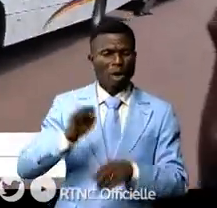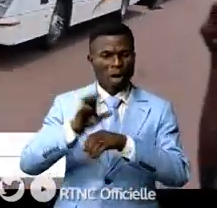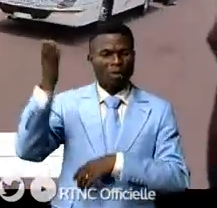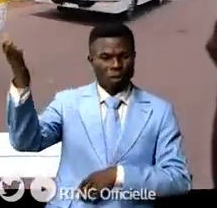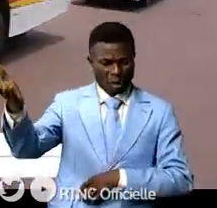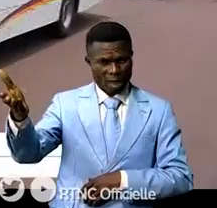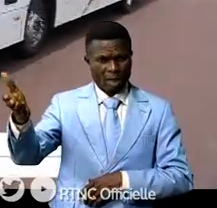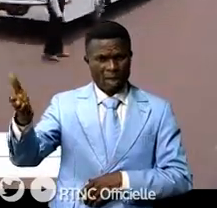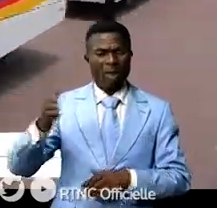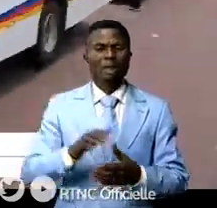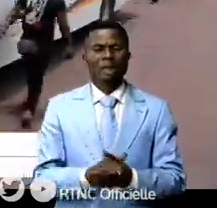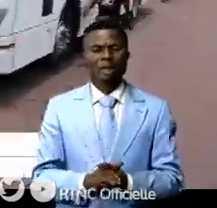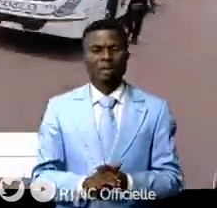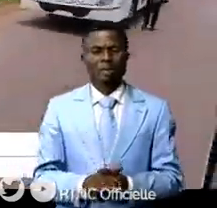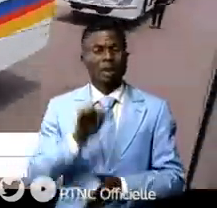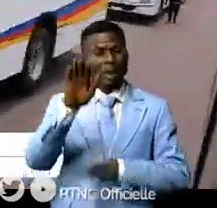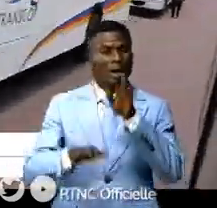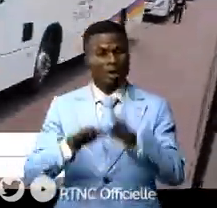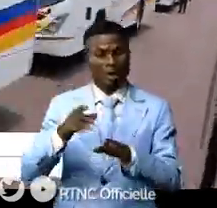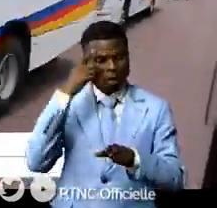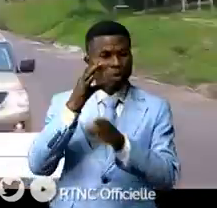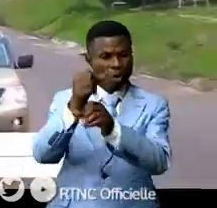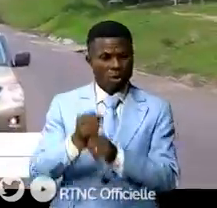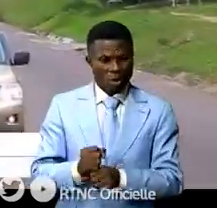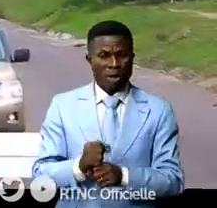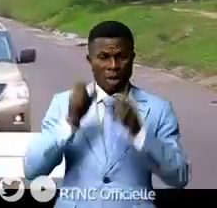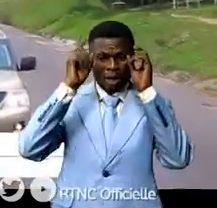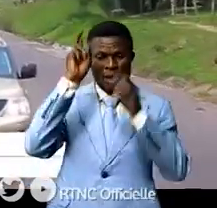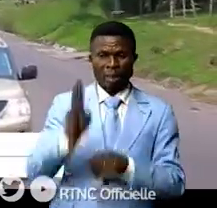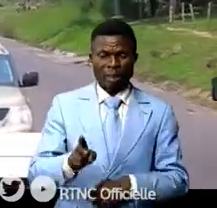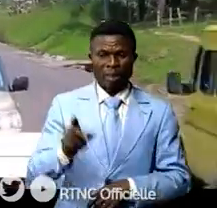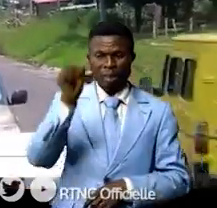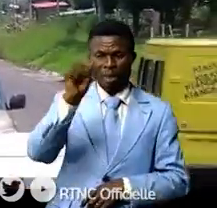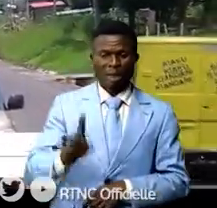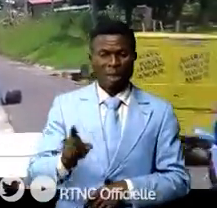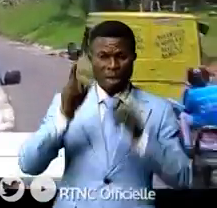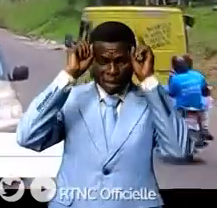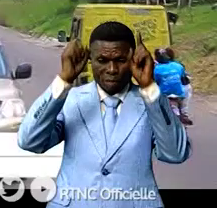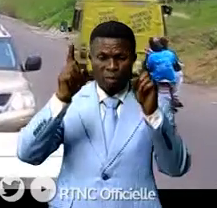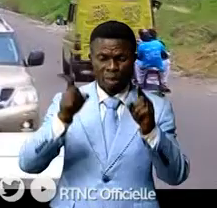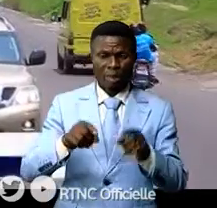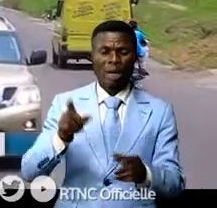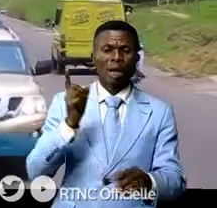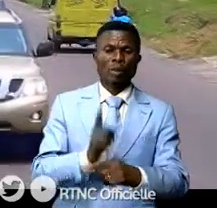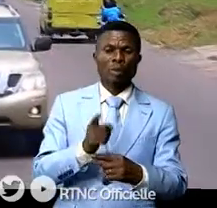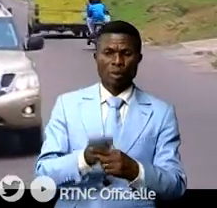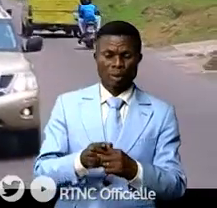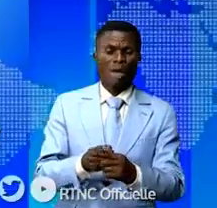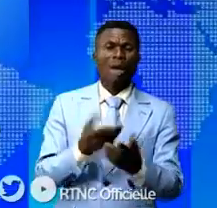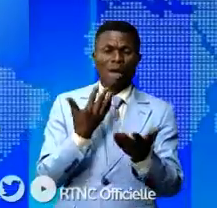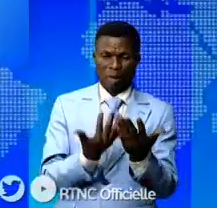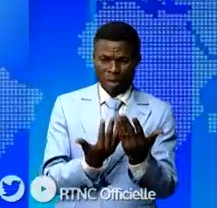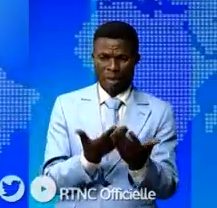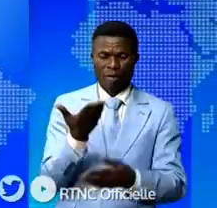superfétatoire d'indiquer que les démarches pour l'acquisition des 230 bus de marque Mercedes vont bon train.